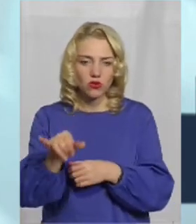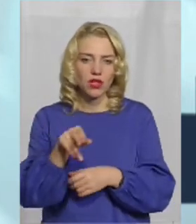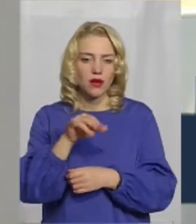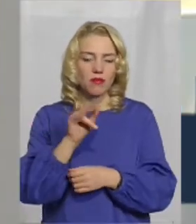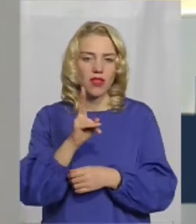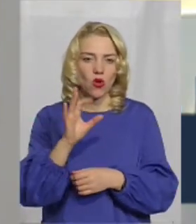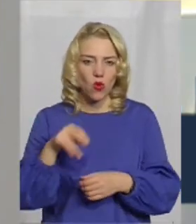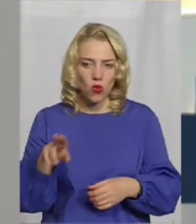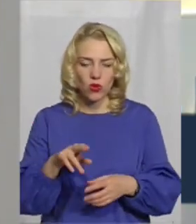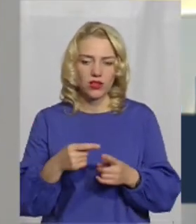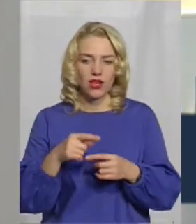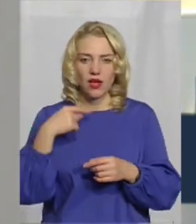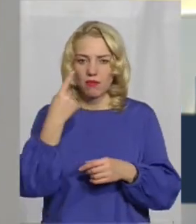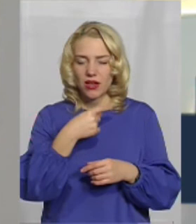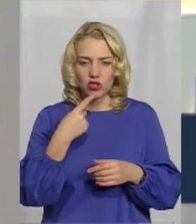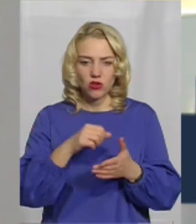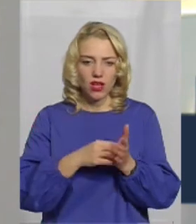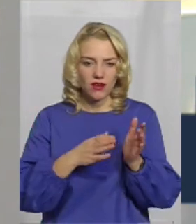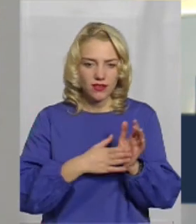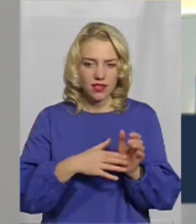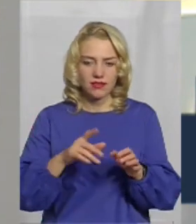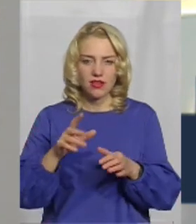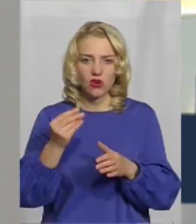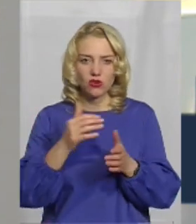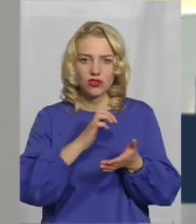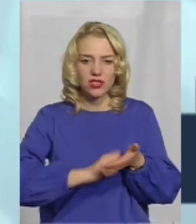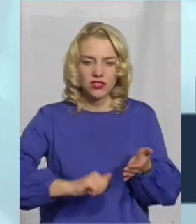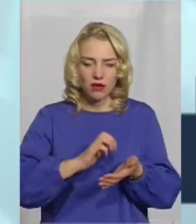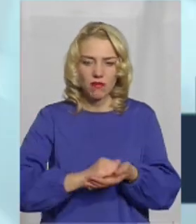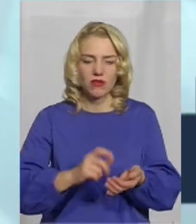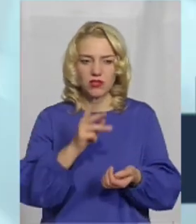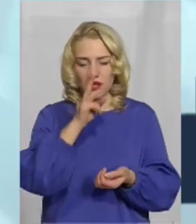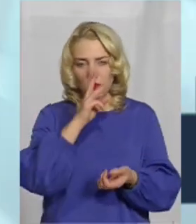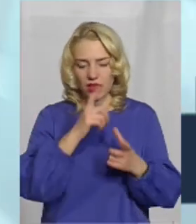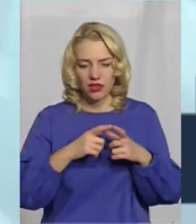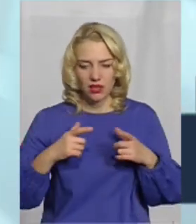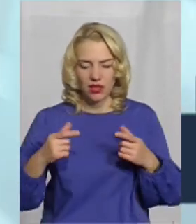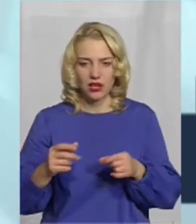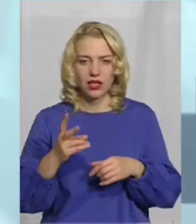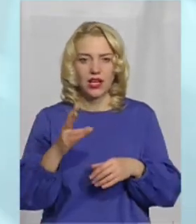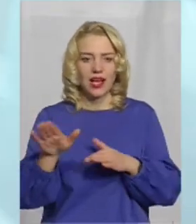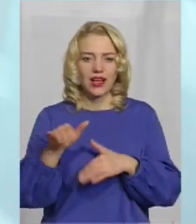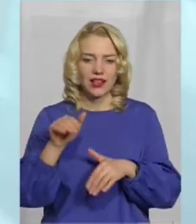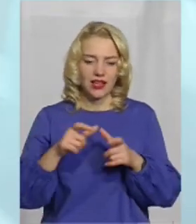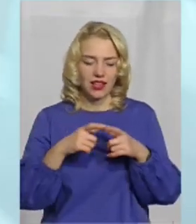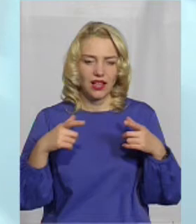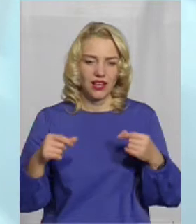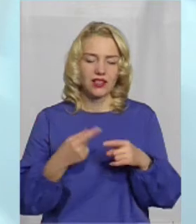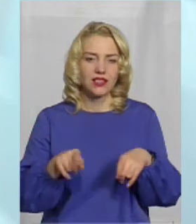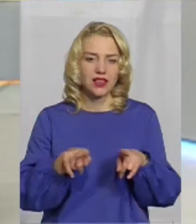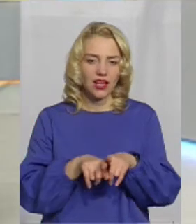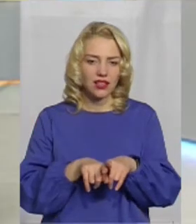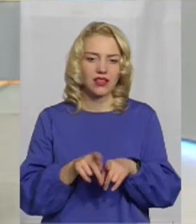персональні дані і знімають кошти там із зарплатних карт, із кредитних карт. Це отаких два видаші храїв, які у нас лідирують.